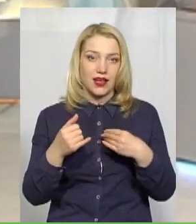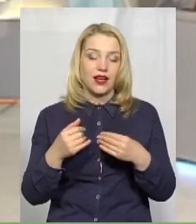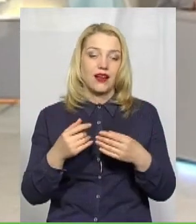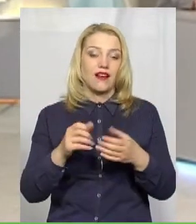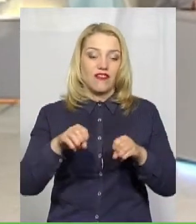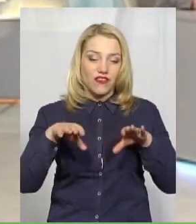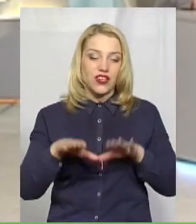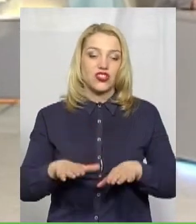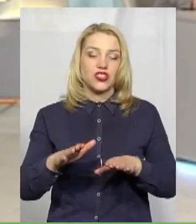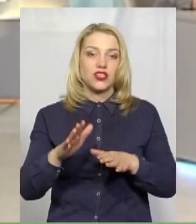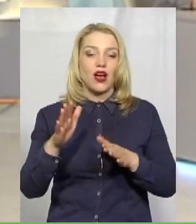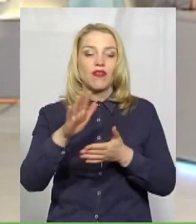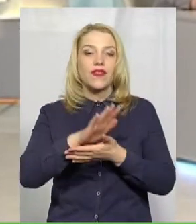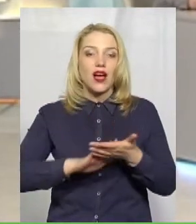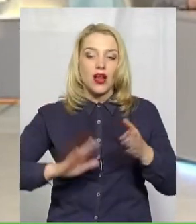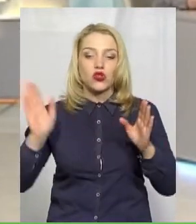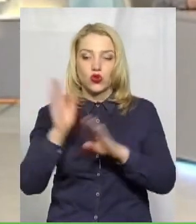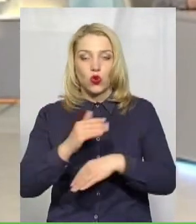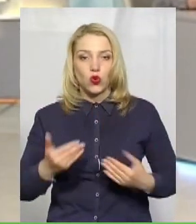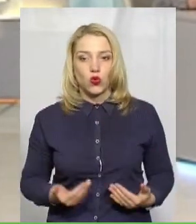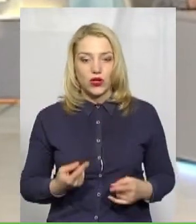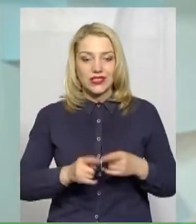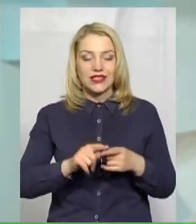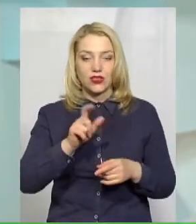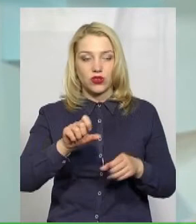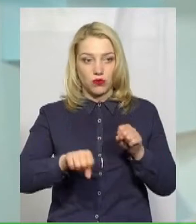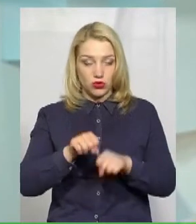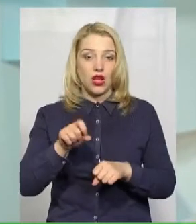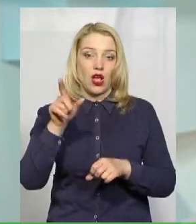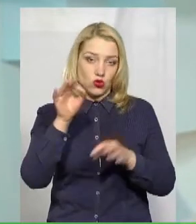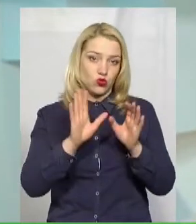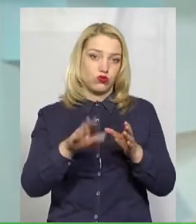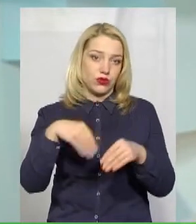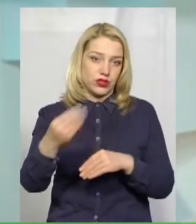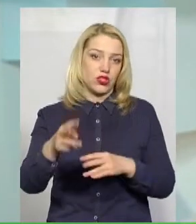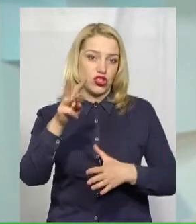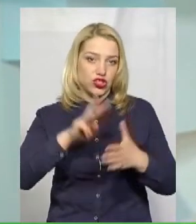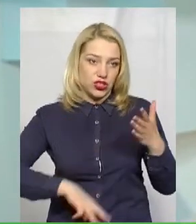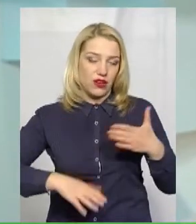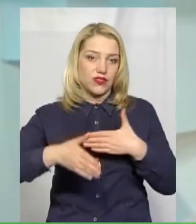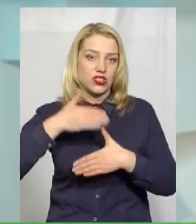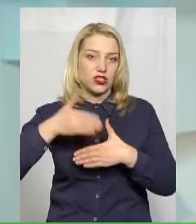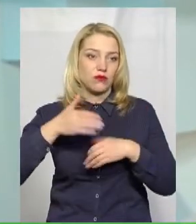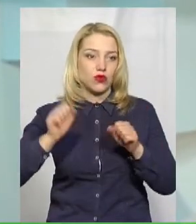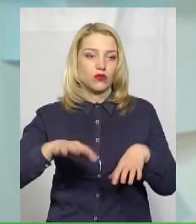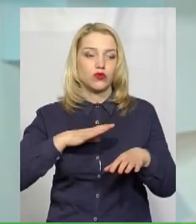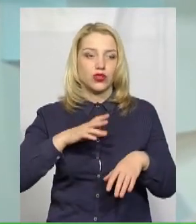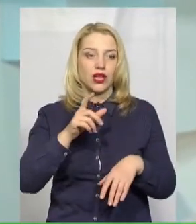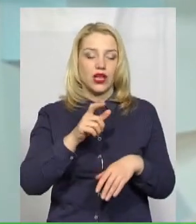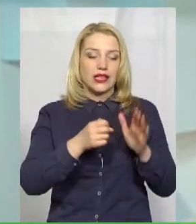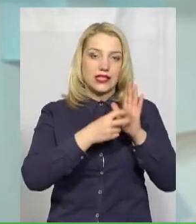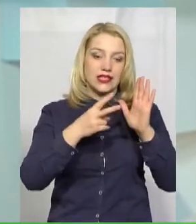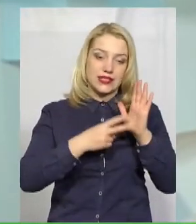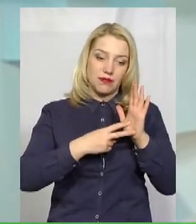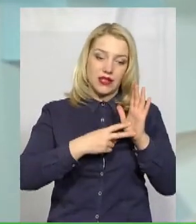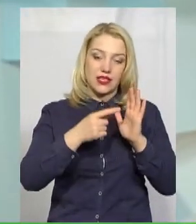долі порушників. Суд приме рішення і накладе штраф у розміри, наприклад, санкція по статті, передбачає штраф на громадян від 17